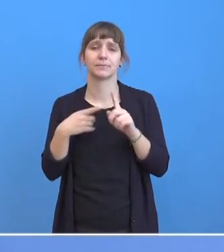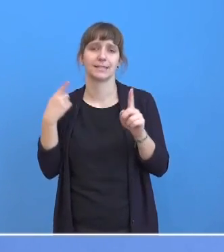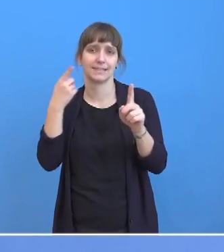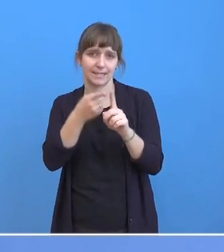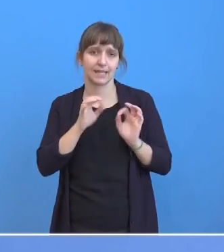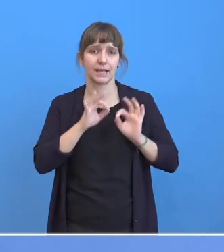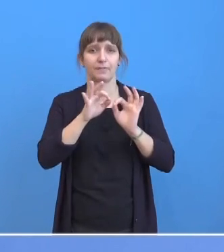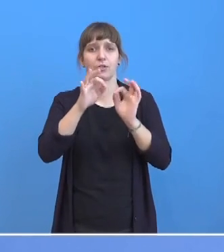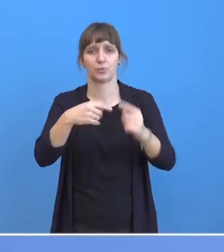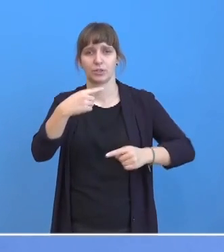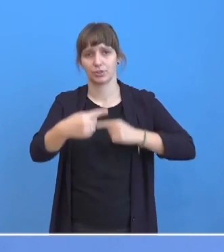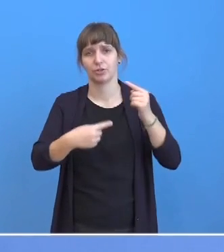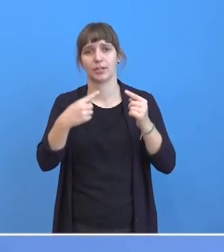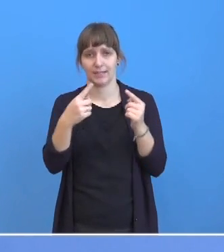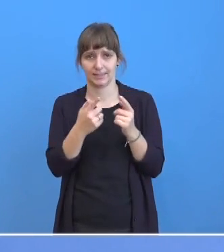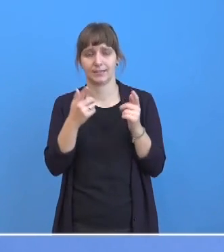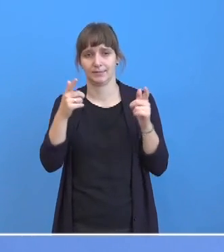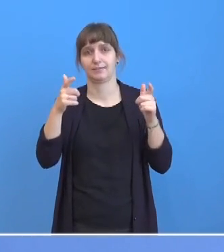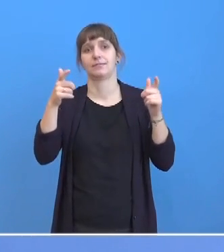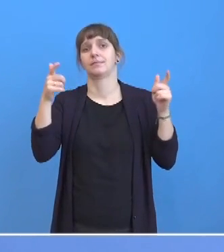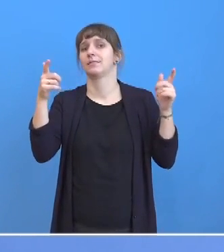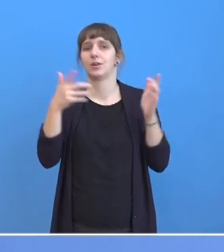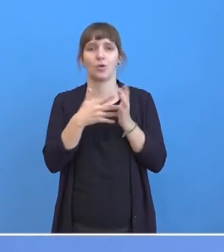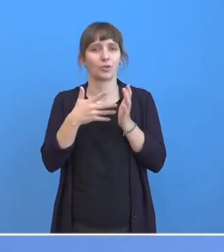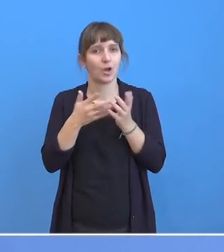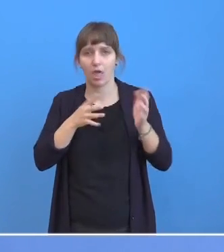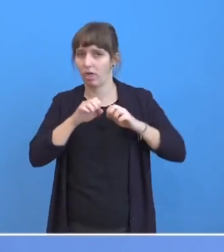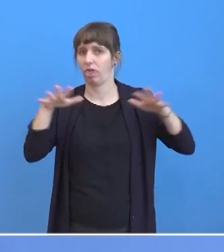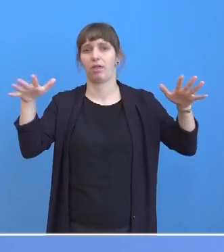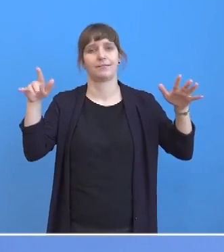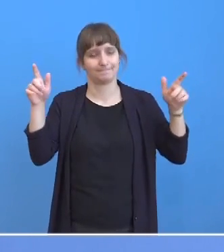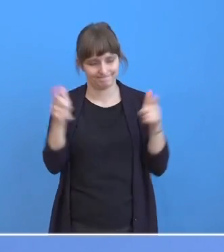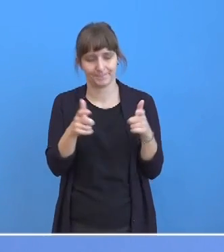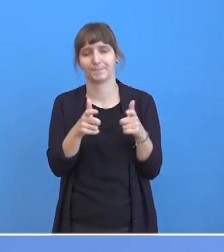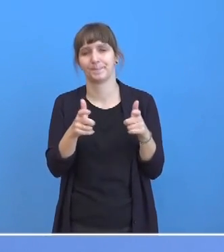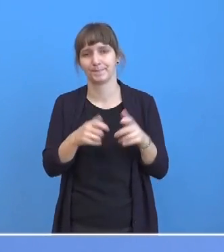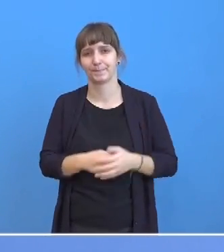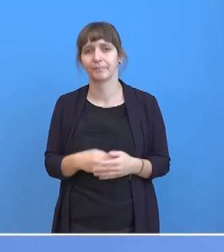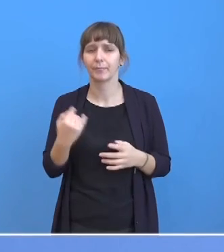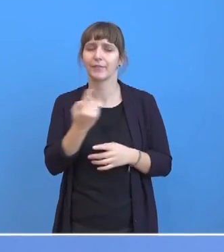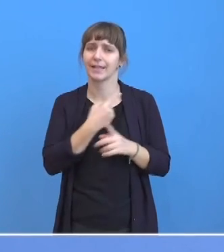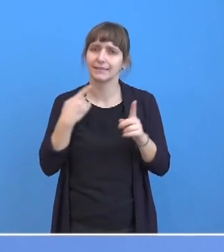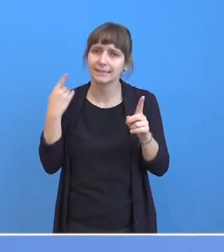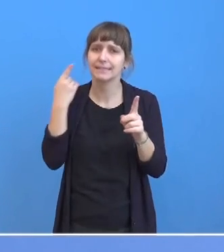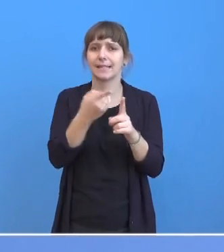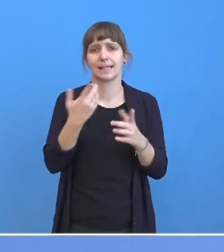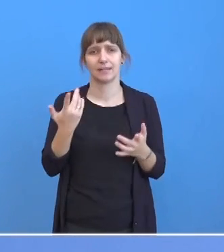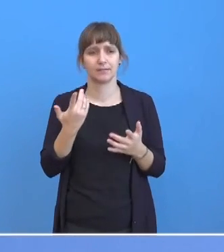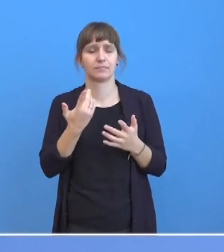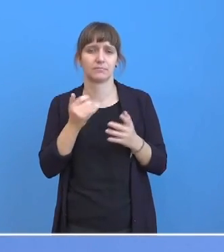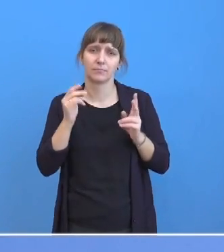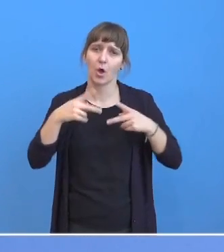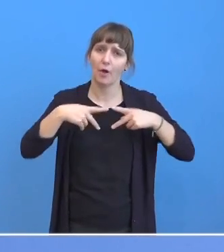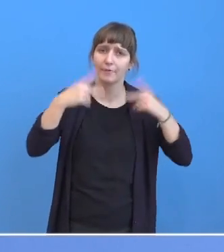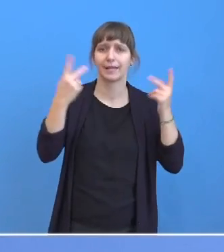Infektionsgeschehen sich nicht weiter und unkontrolliert ausbreitet. Also unser Ziel ist es, so viel wie möglich vom öffentlichen